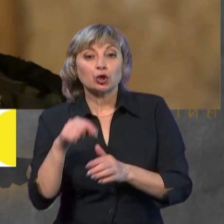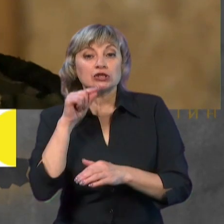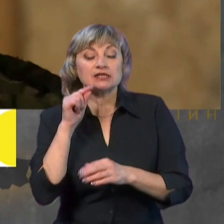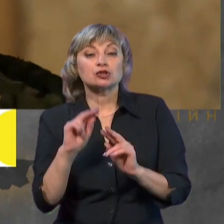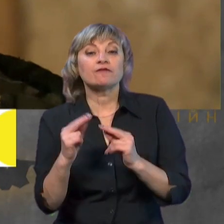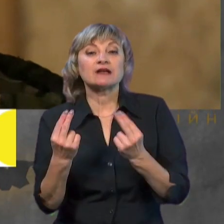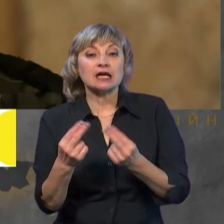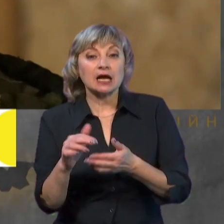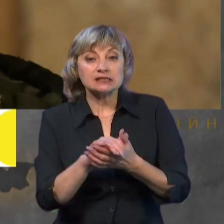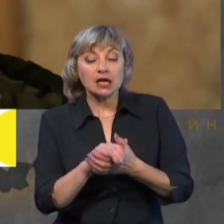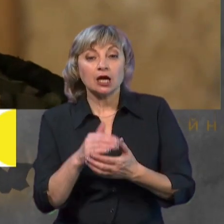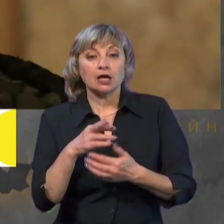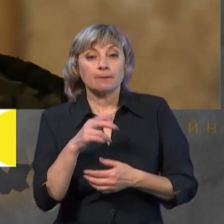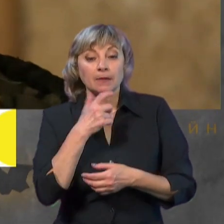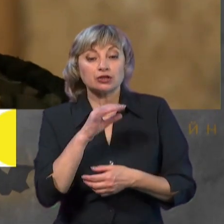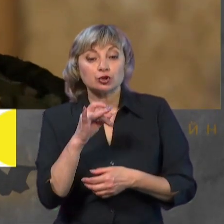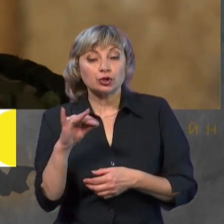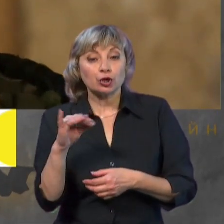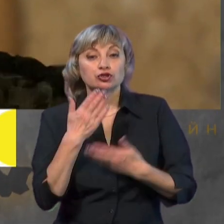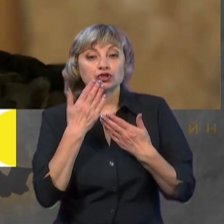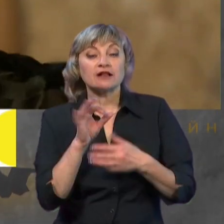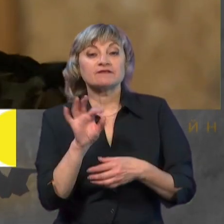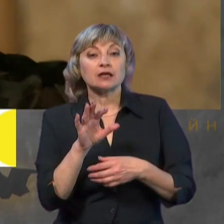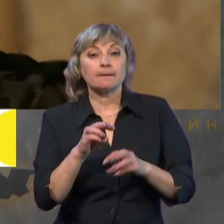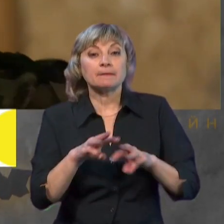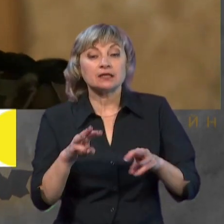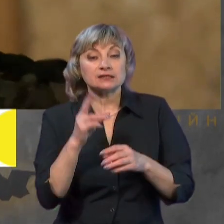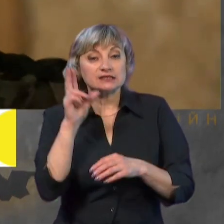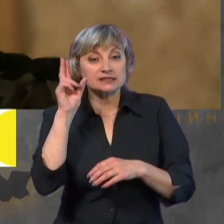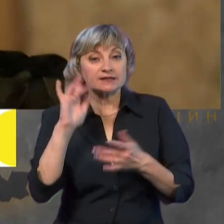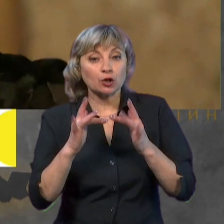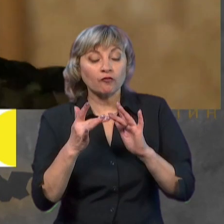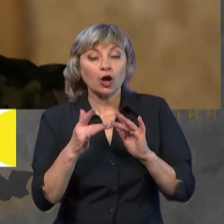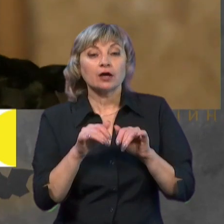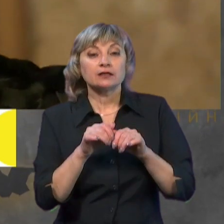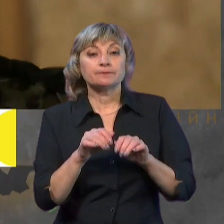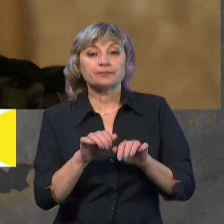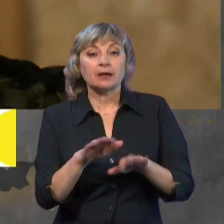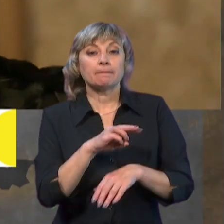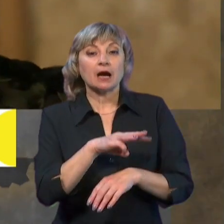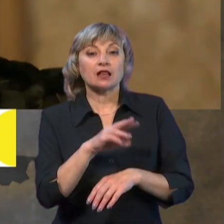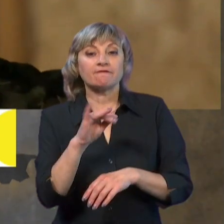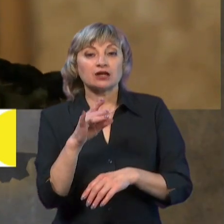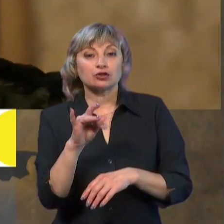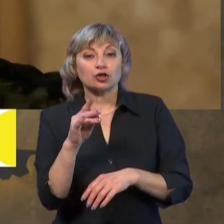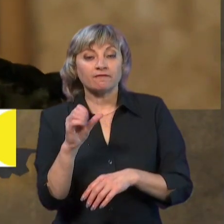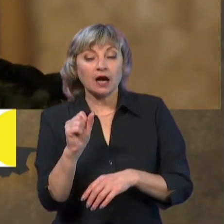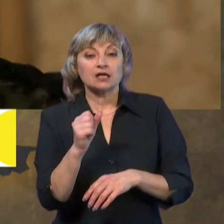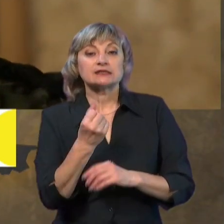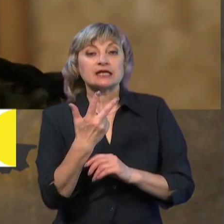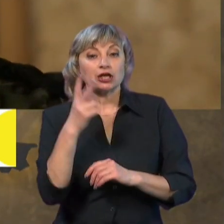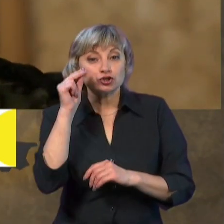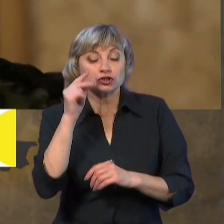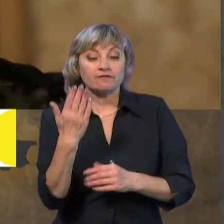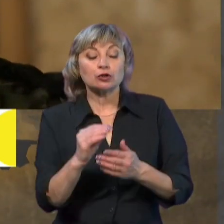Пане Юрію, читала, я в телеграмі міністра цифрової трансформації України Михайла Федорова за 13 число. Він